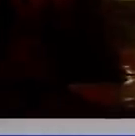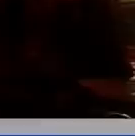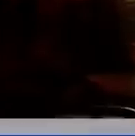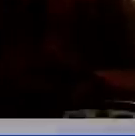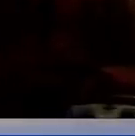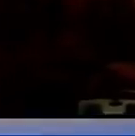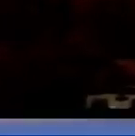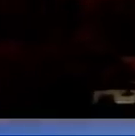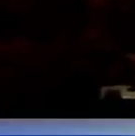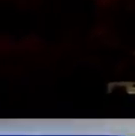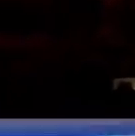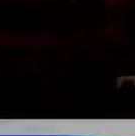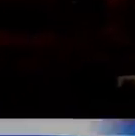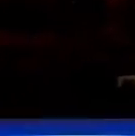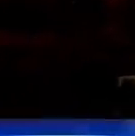Девушки отдыхают